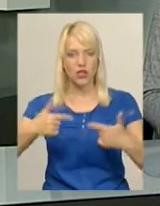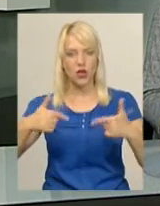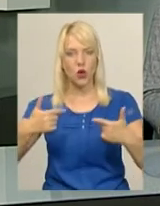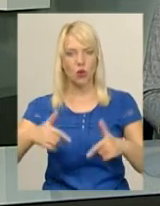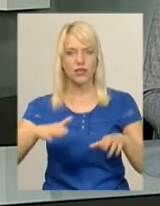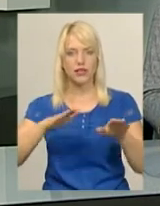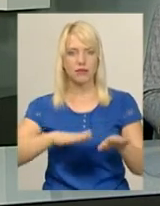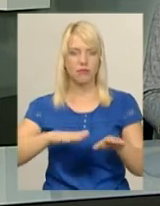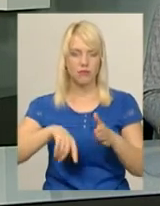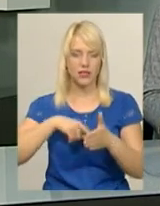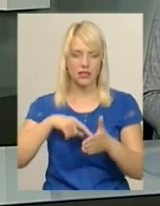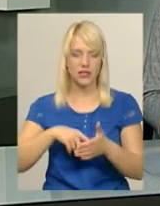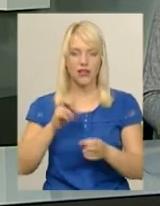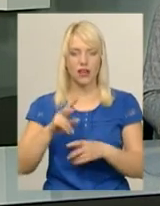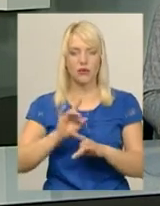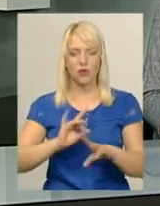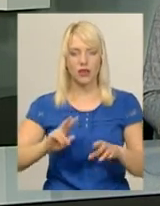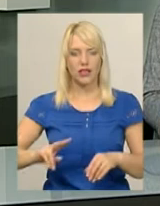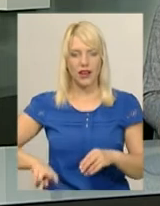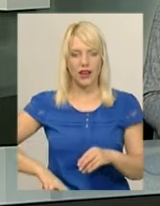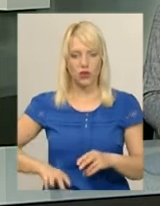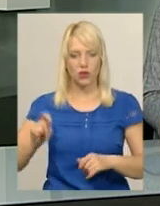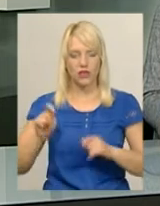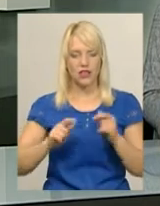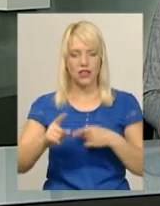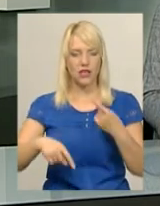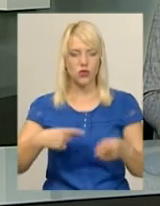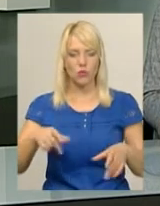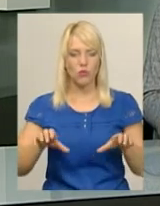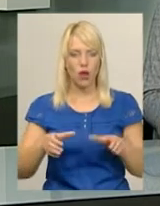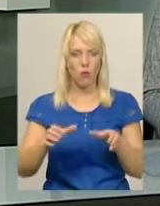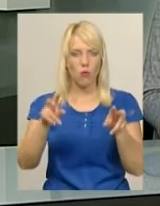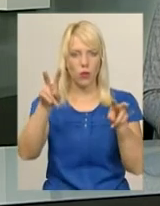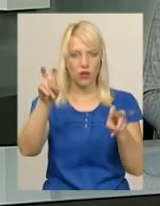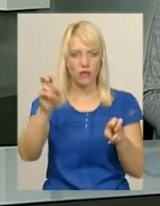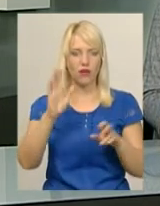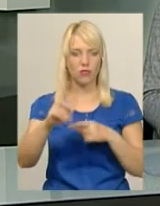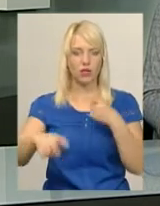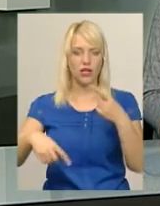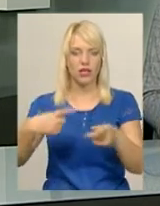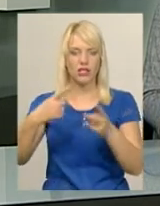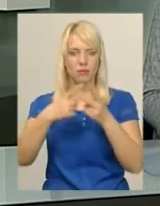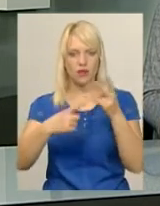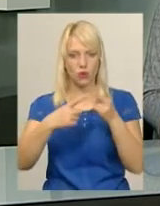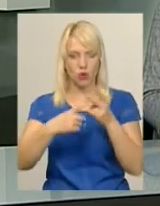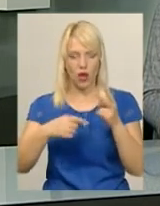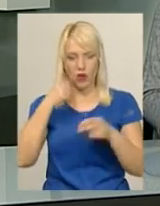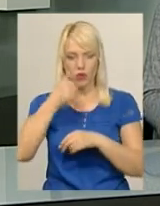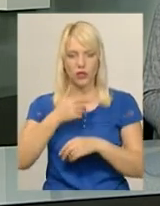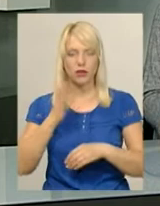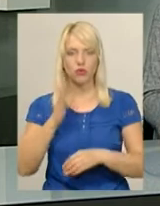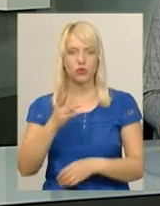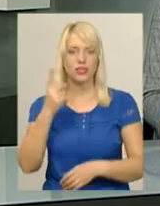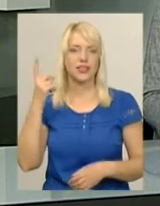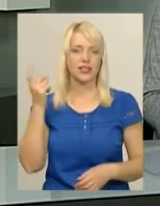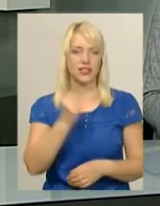розповів директор фестивалю Андрій Заяць, наступну «Бруківку» проведуть за півтора року. Вона триватиме не три дні, а тиждень. Планують на